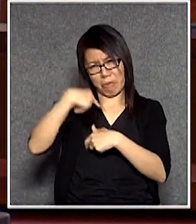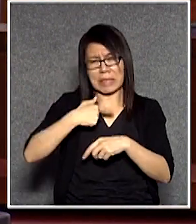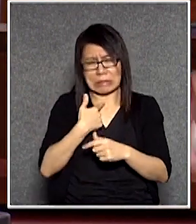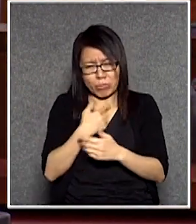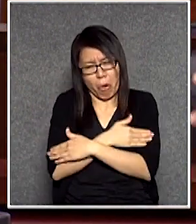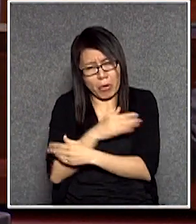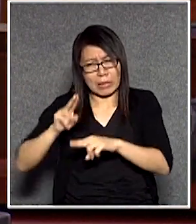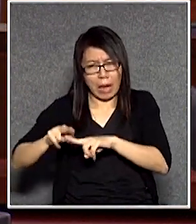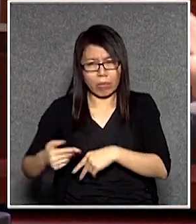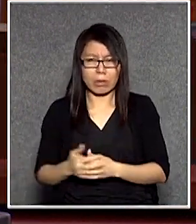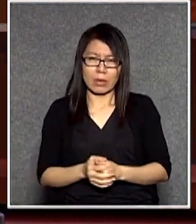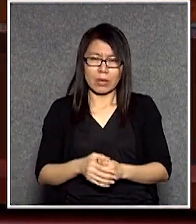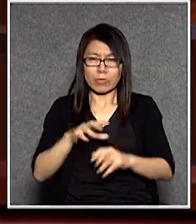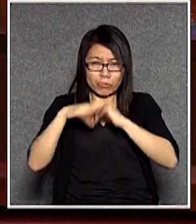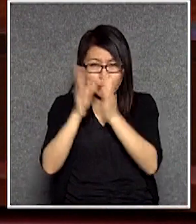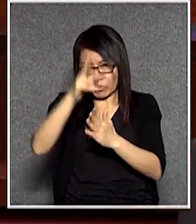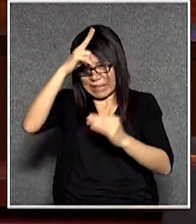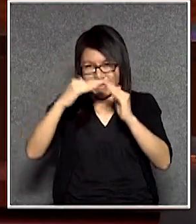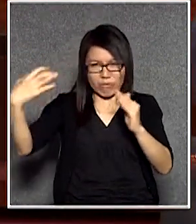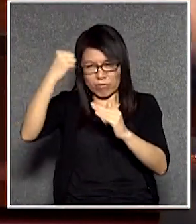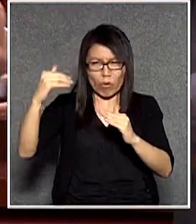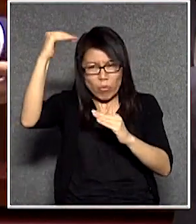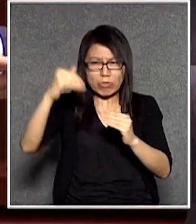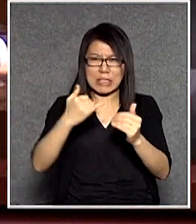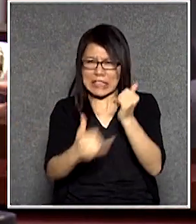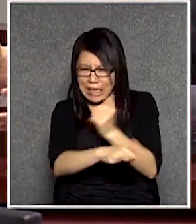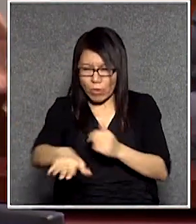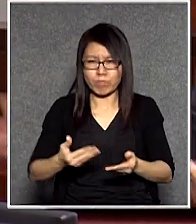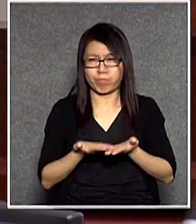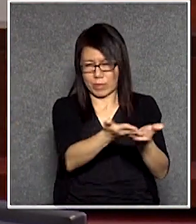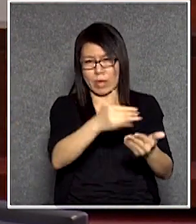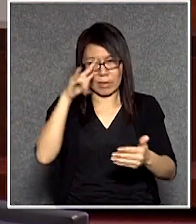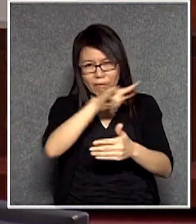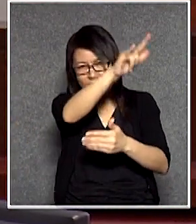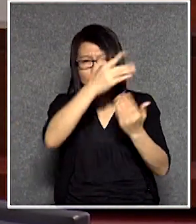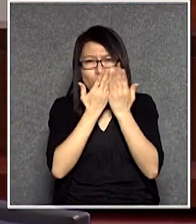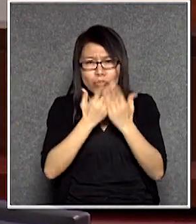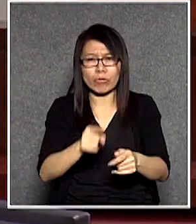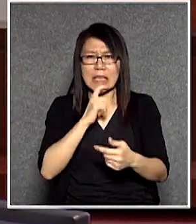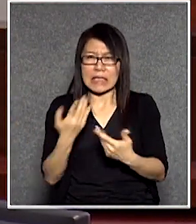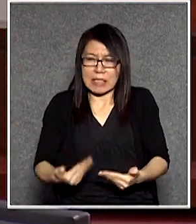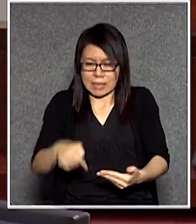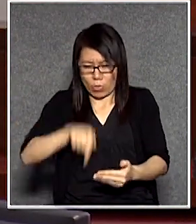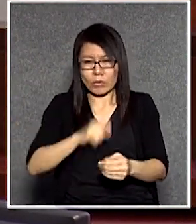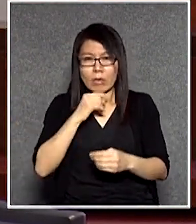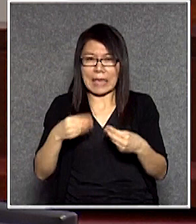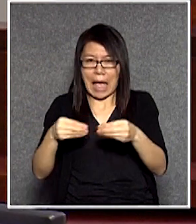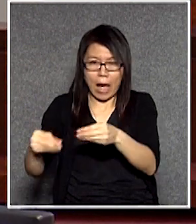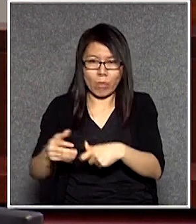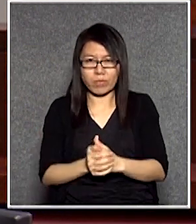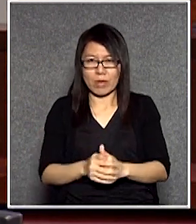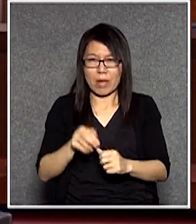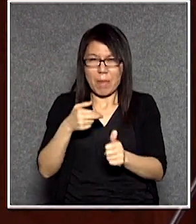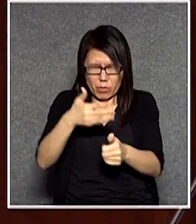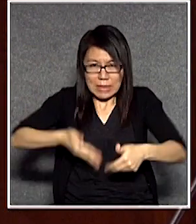吧你的官員送了那些兒子去外國讀書然後你在那裏搞國民教育搞國情教育扔你個街